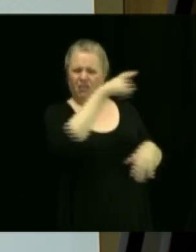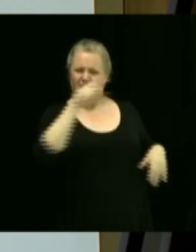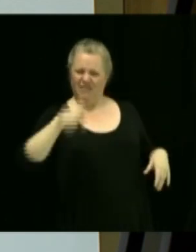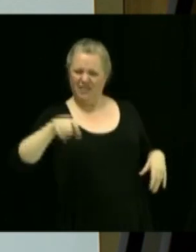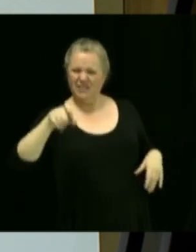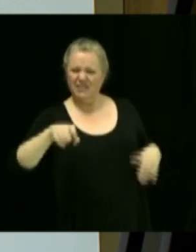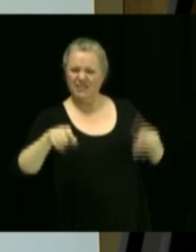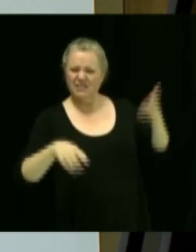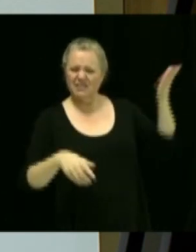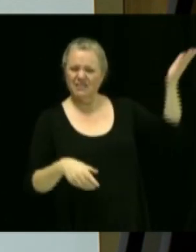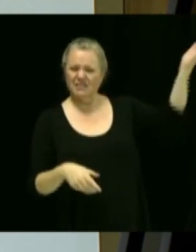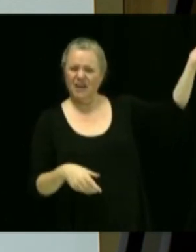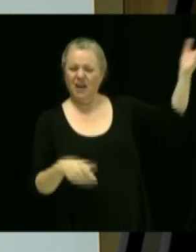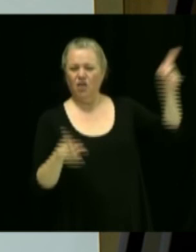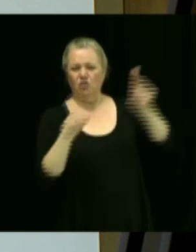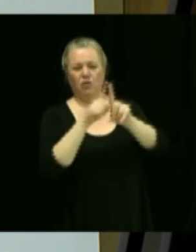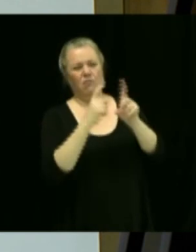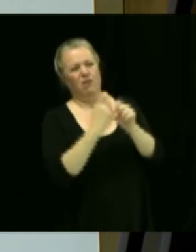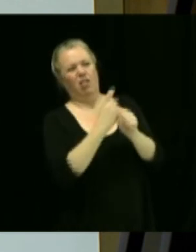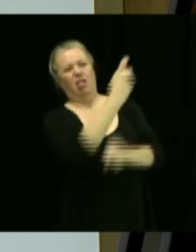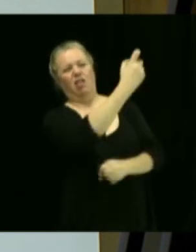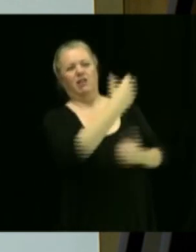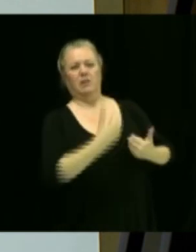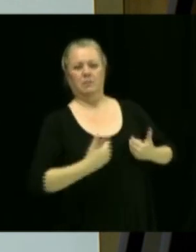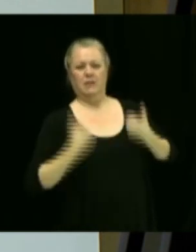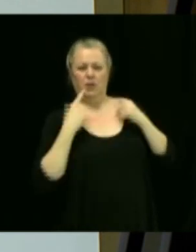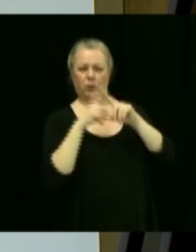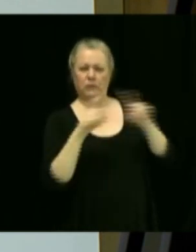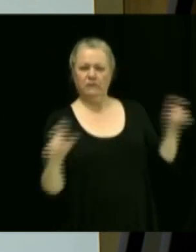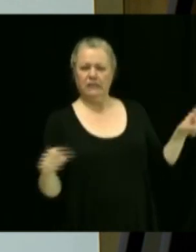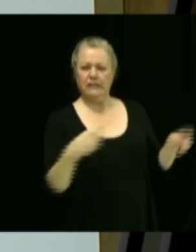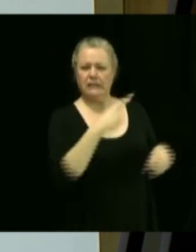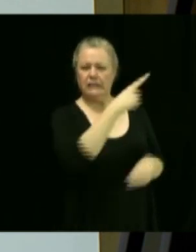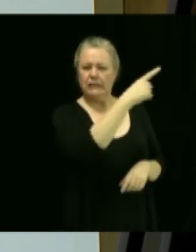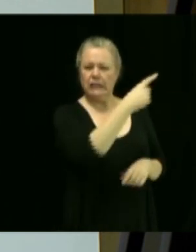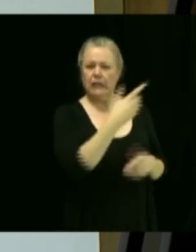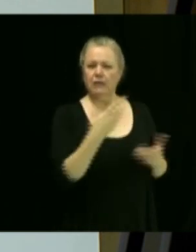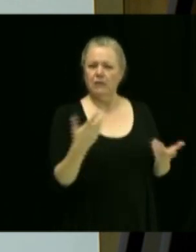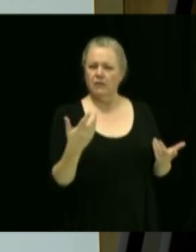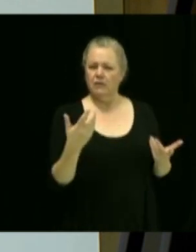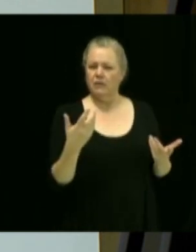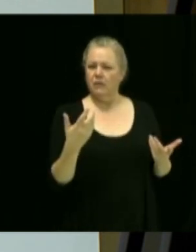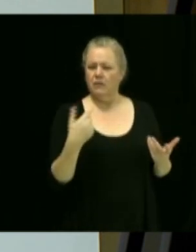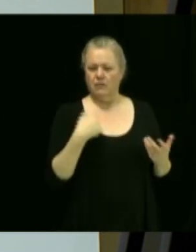biodiversité? Doit-on s'attendre par la suite à un épandage de sel?